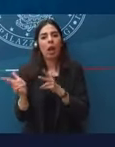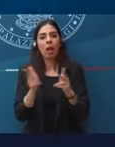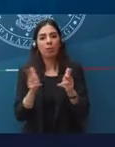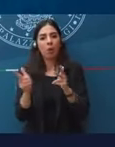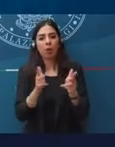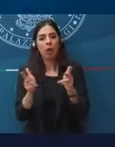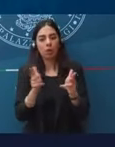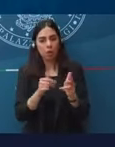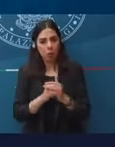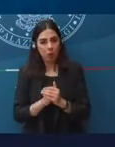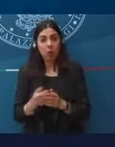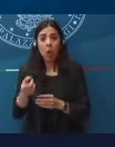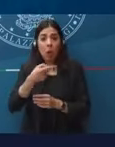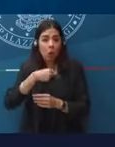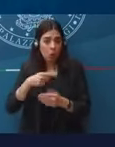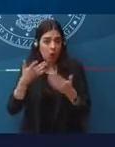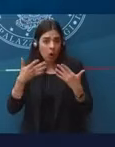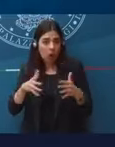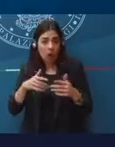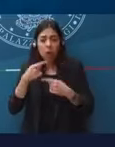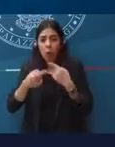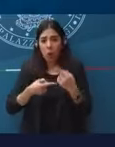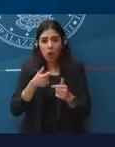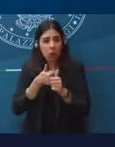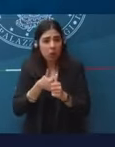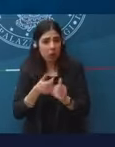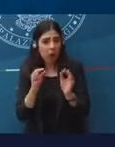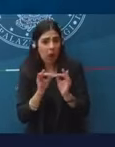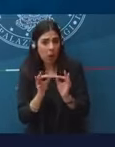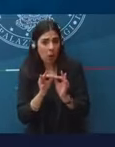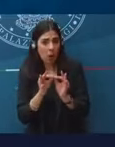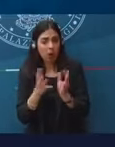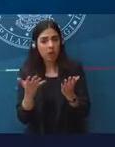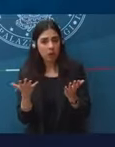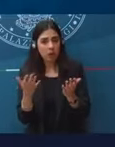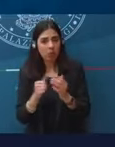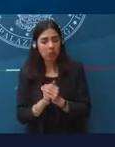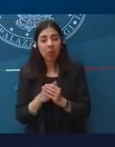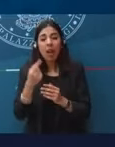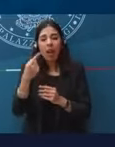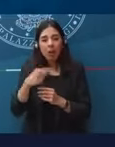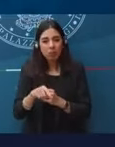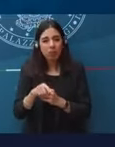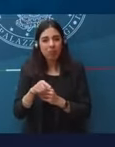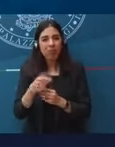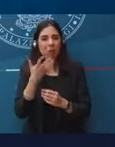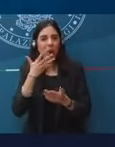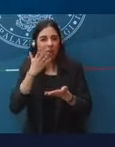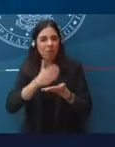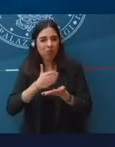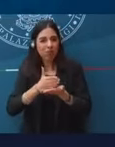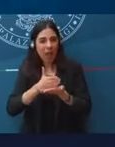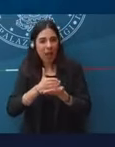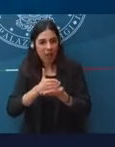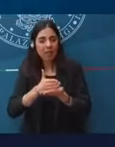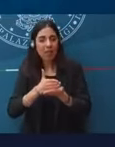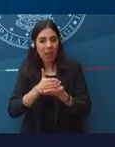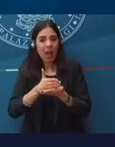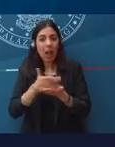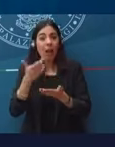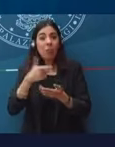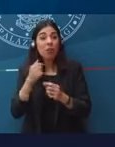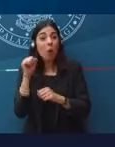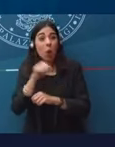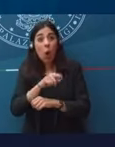tanto verso il Regno Unito, ma è riferito al non rispetto, al mancato rispetto degli